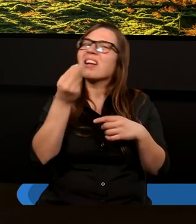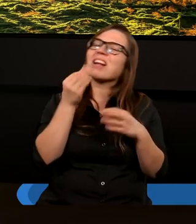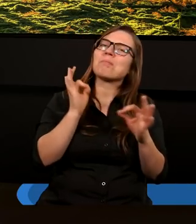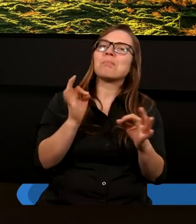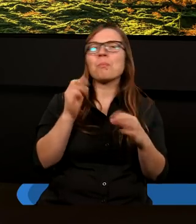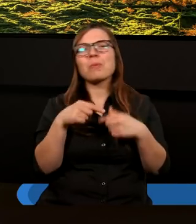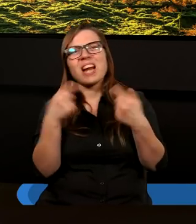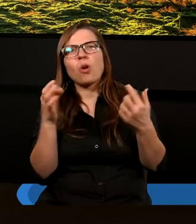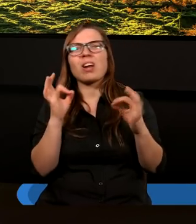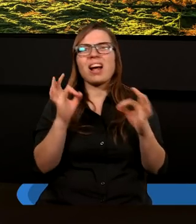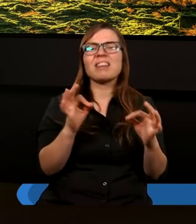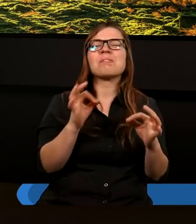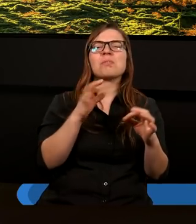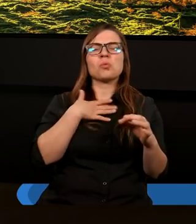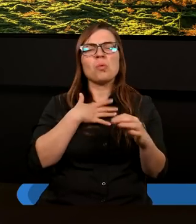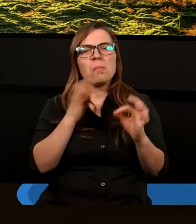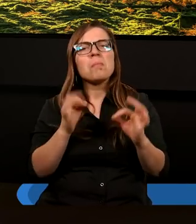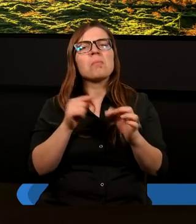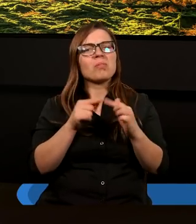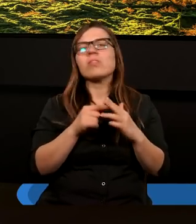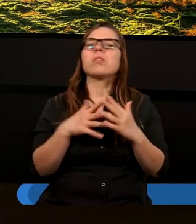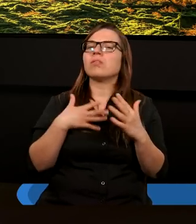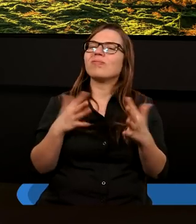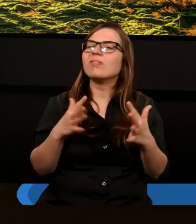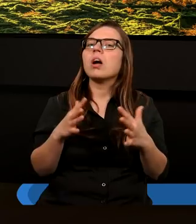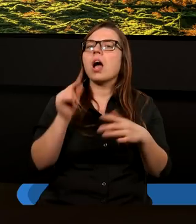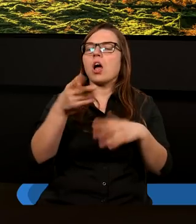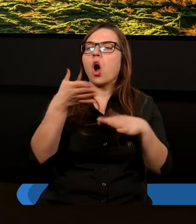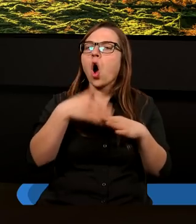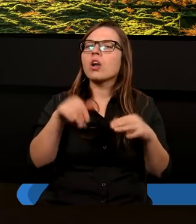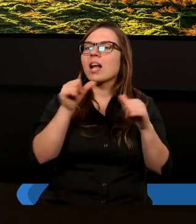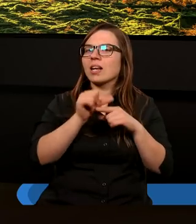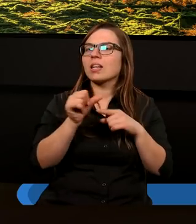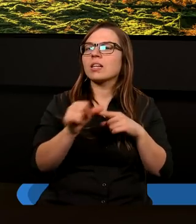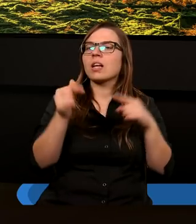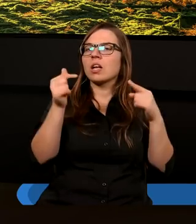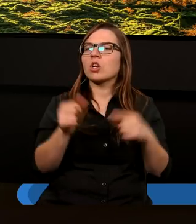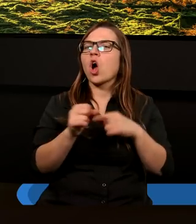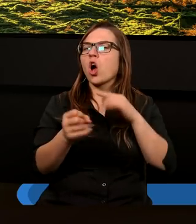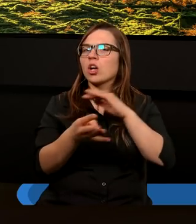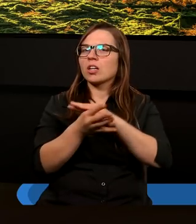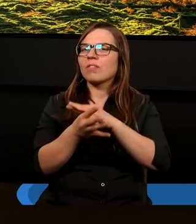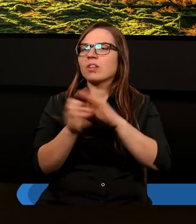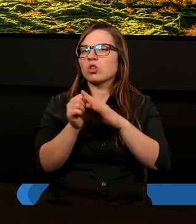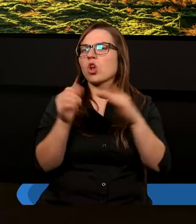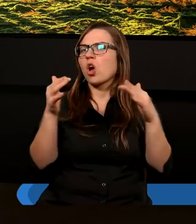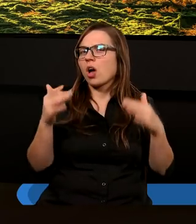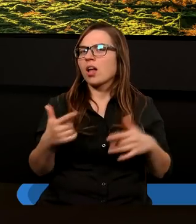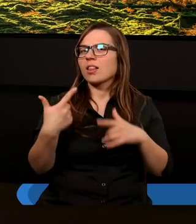tak? Tutaj jest rozdział jedenasty i wiersze od dziewiętnaście po